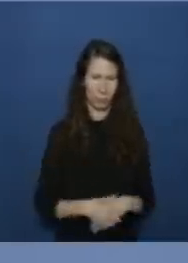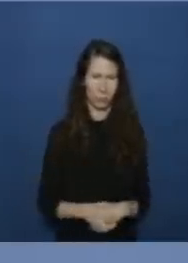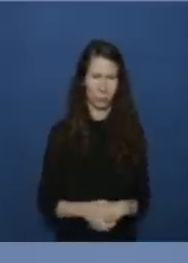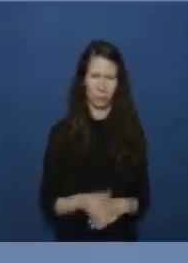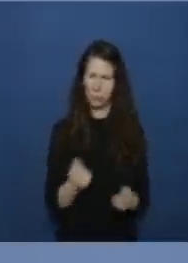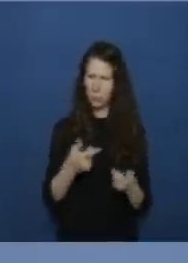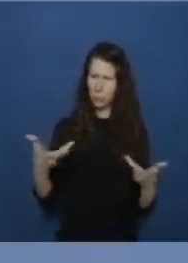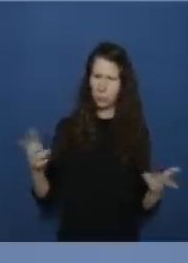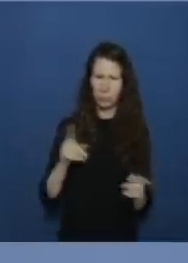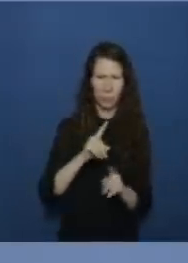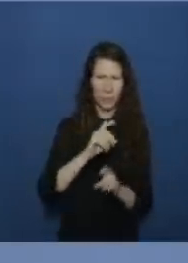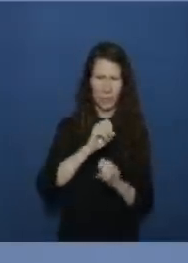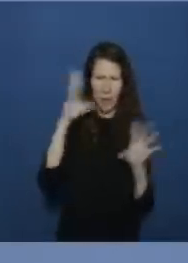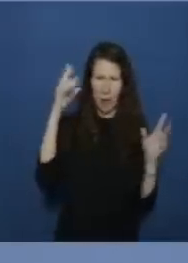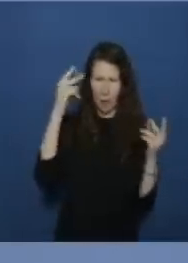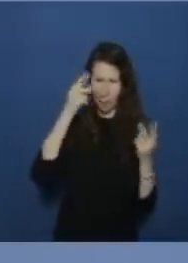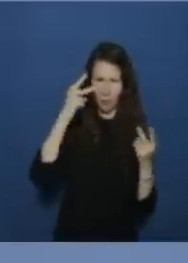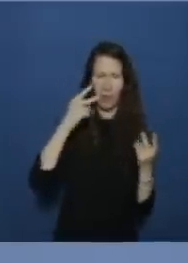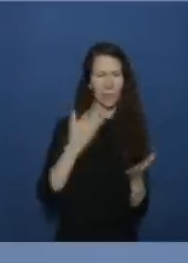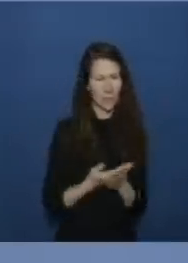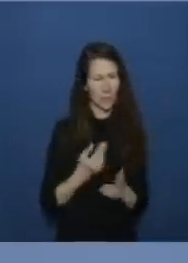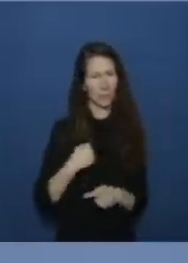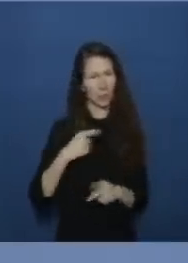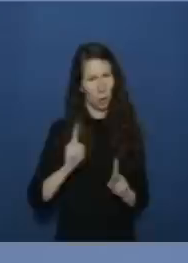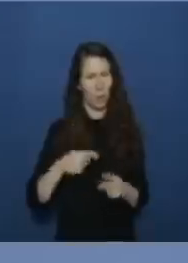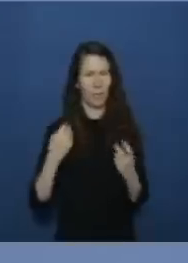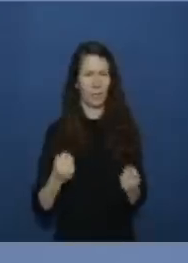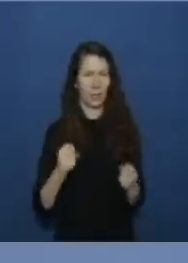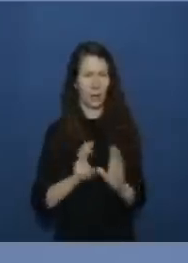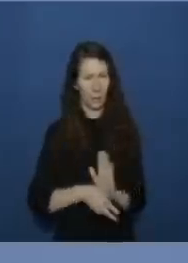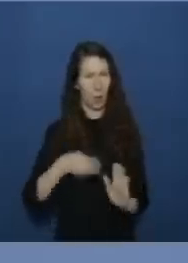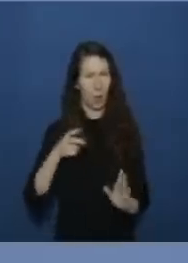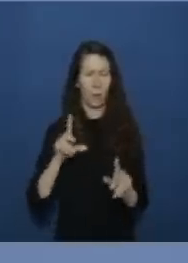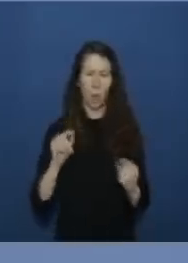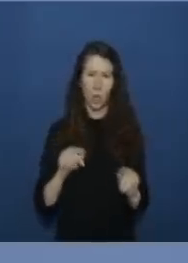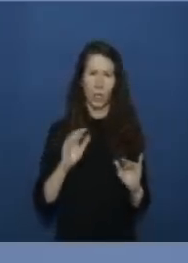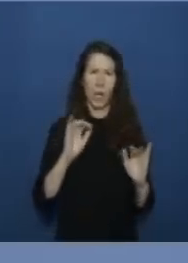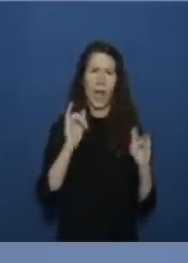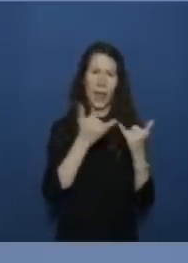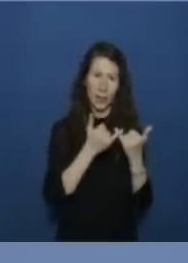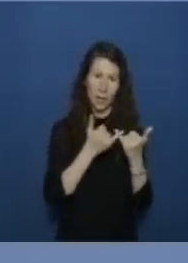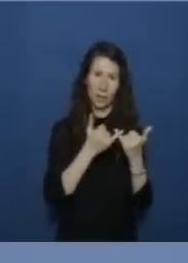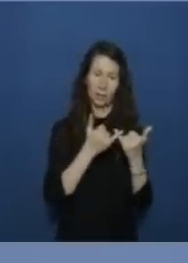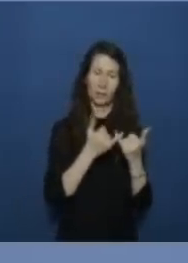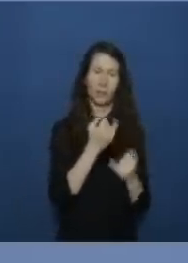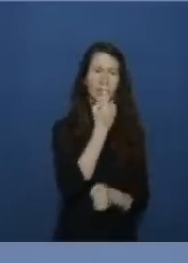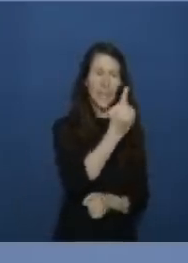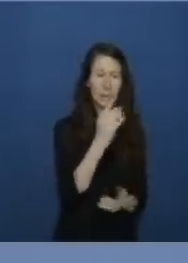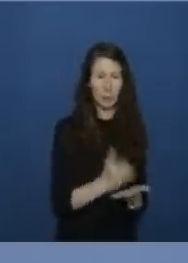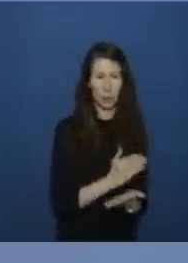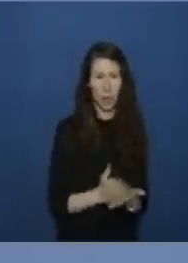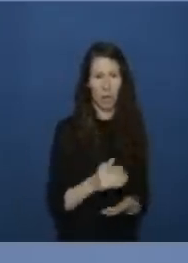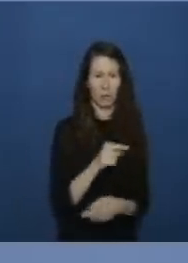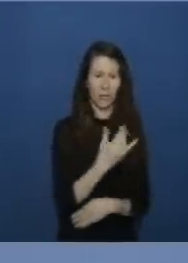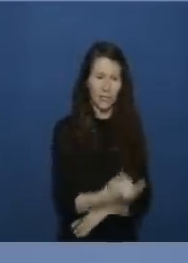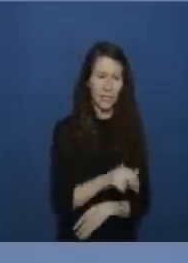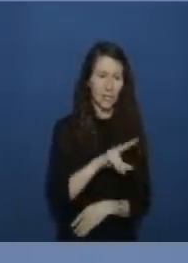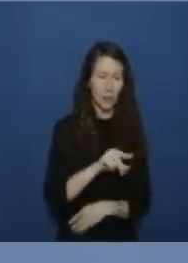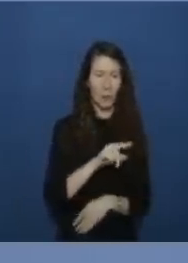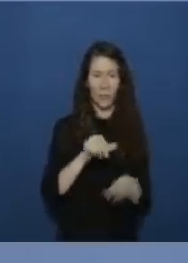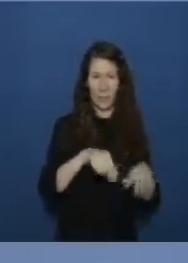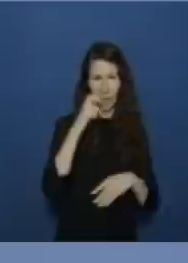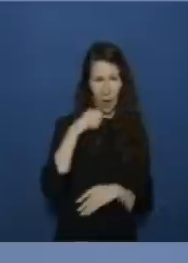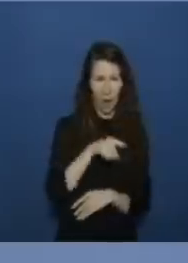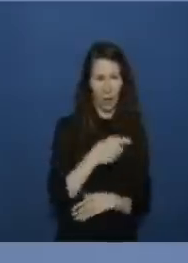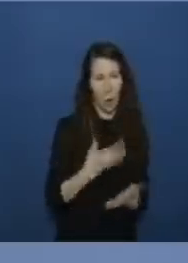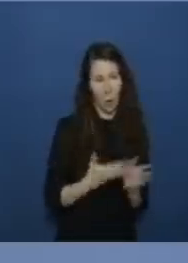klar angekommen war ist es glaube ich wichtig das noch einmal zu wiederholen also eltern können diese entscheidung ob ihr 12 bis 16 jähriges kind geimpft